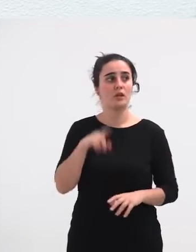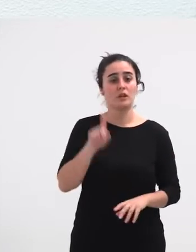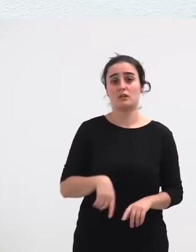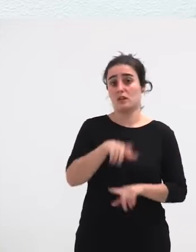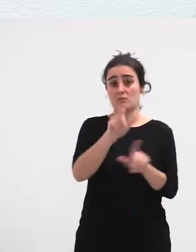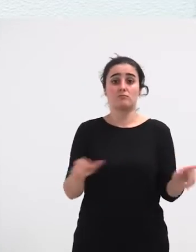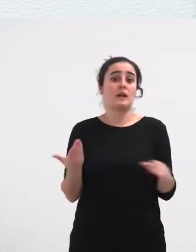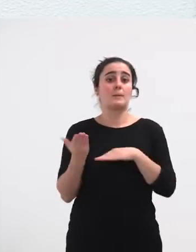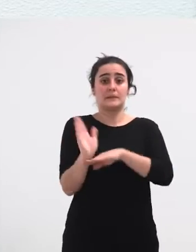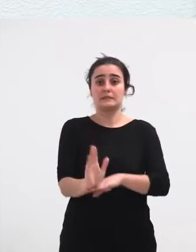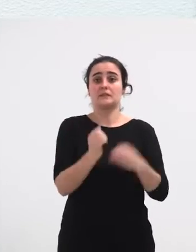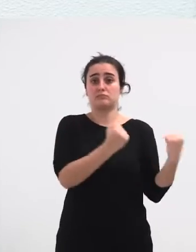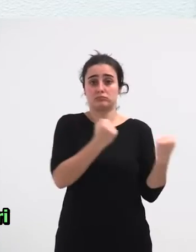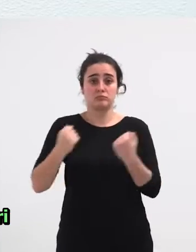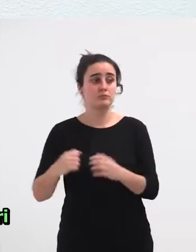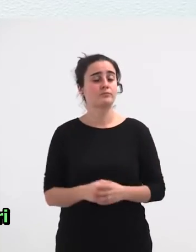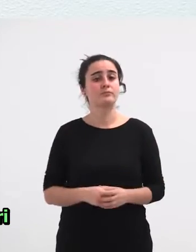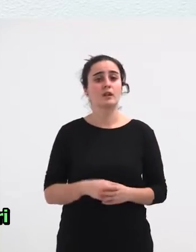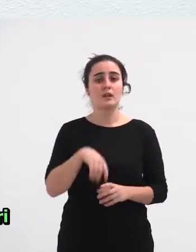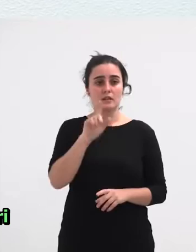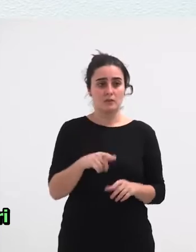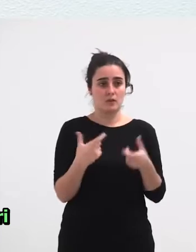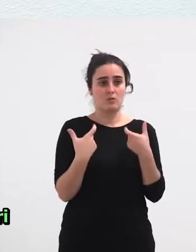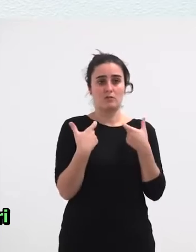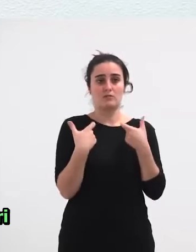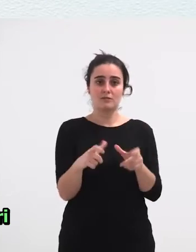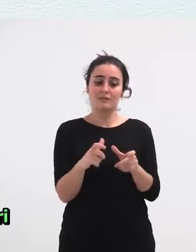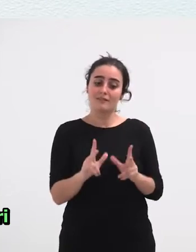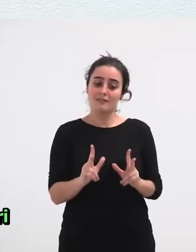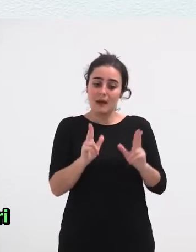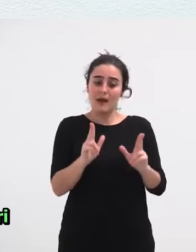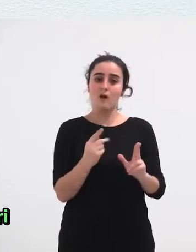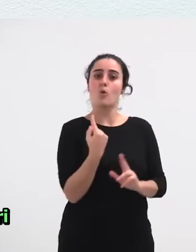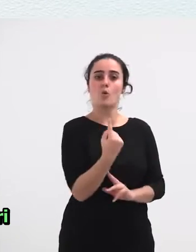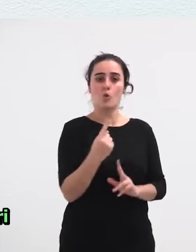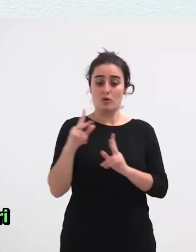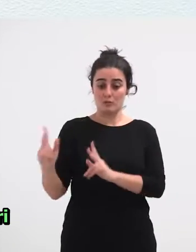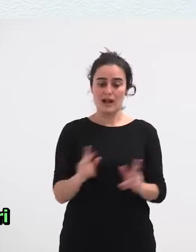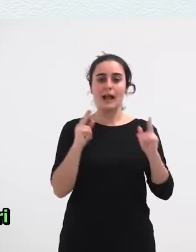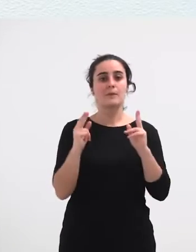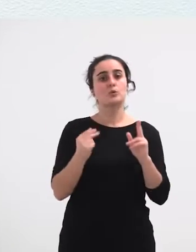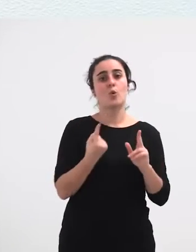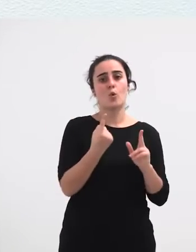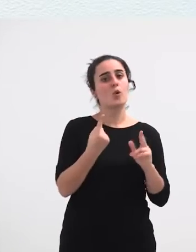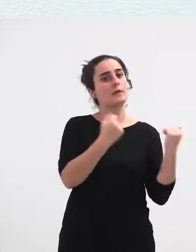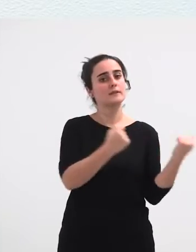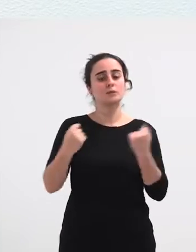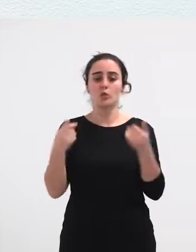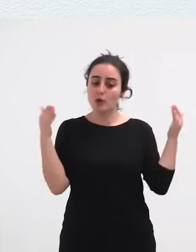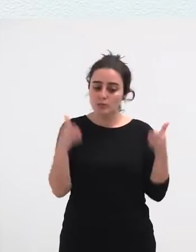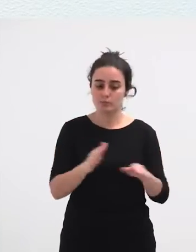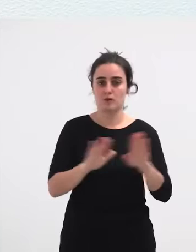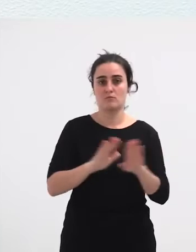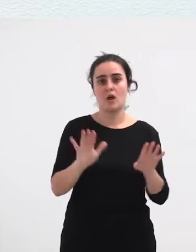Orduan Orduan Instituziotako Orduan Orduan Instituzioen Atalari Kapitulo Bat Eskaini Instituzioen Gaiari Kapitulo Bat Eskaini Egu Hain bat Orduan Orduan